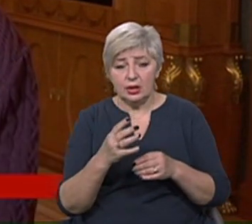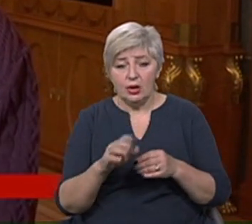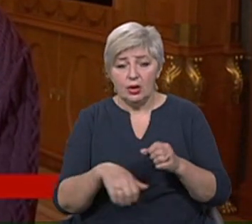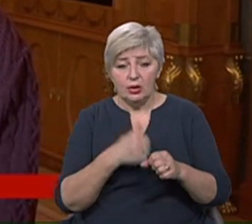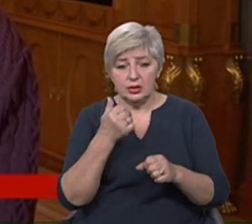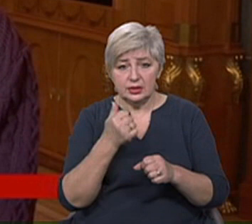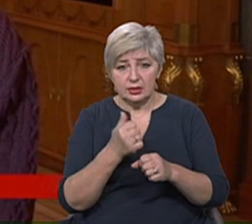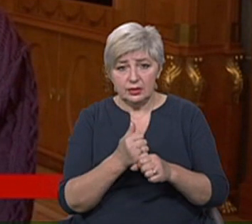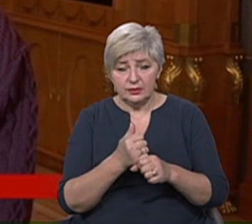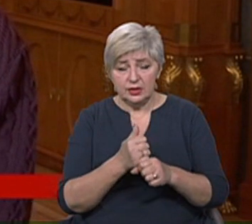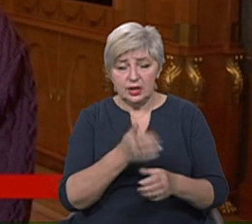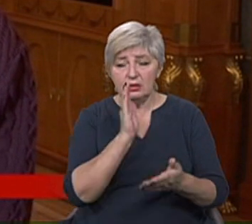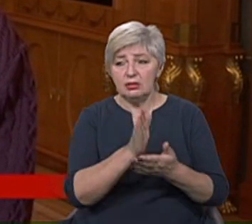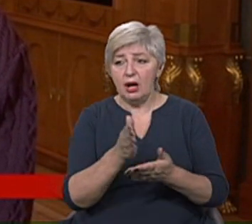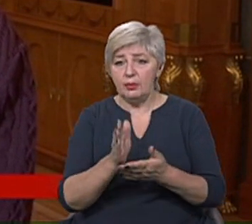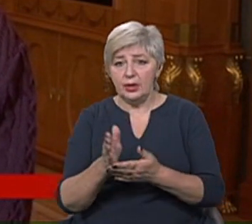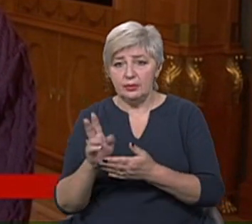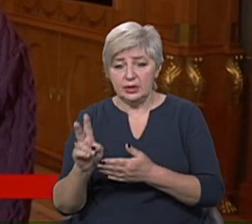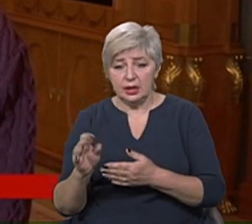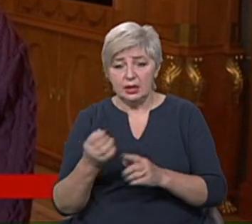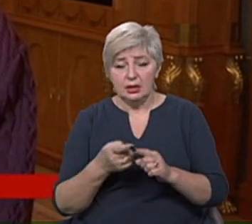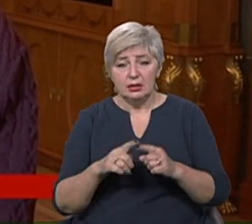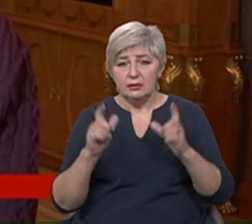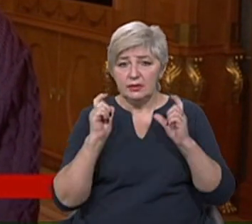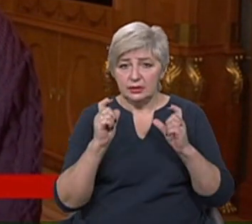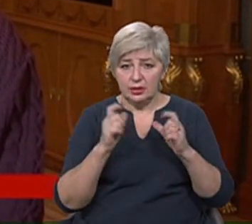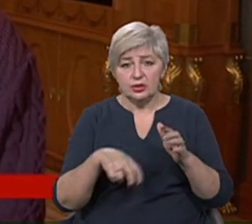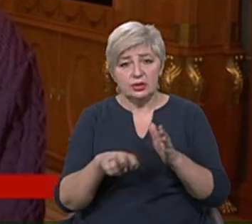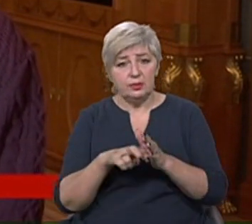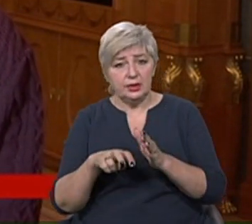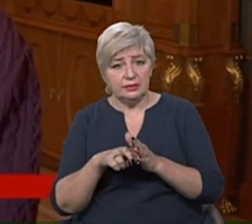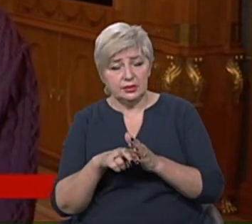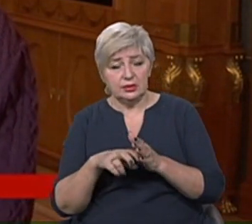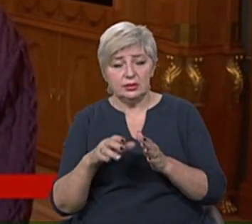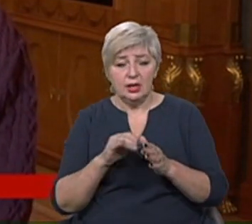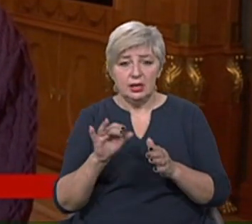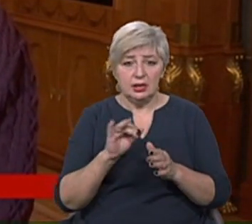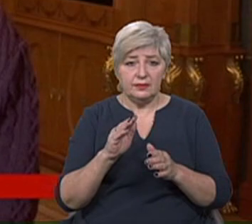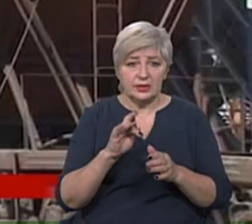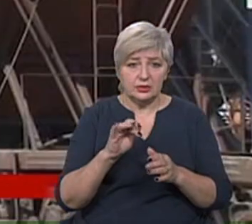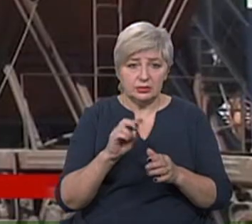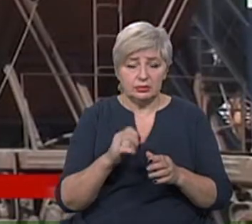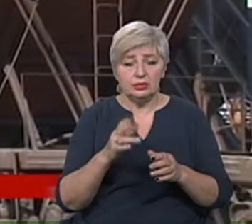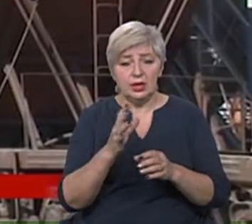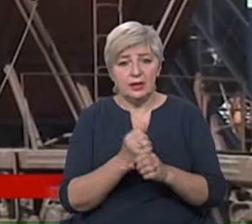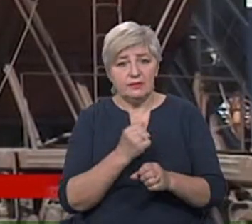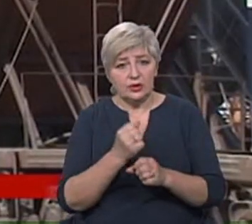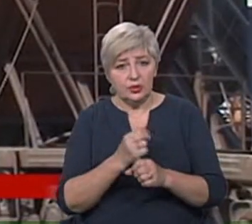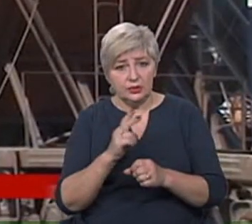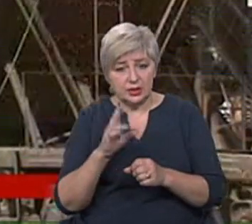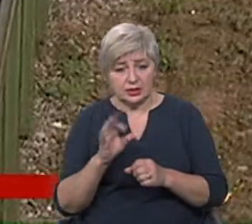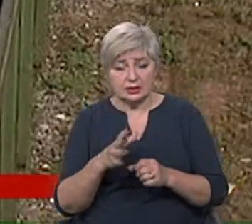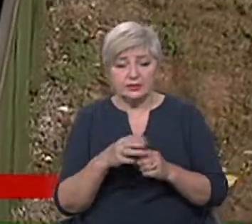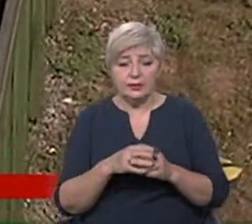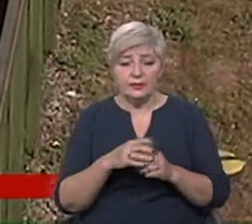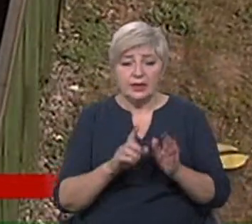інтегровані напрямки. Це вантажні перевезення, пасажирські перевезення, інфраструктура та виробниця. Зміни вже почали з